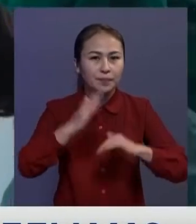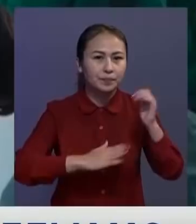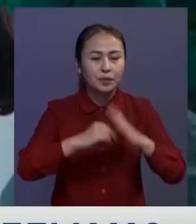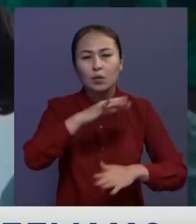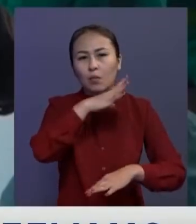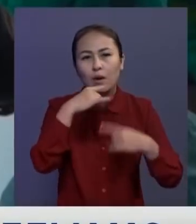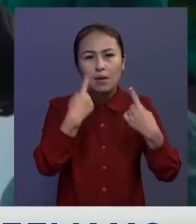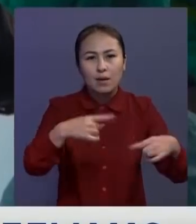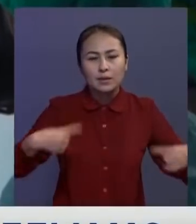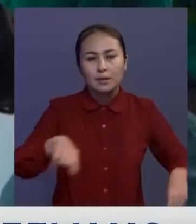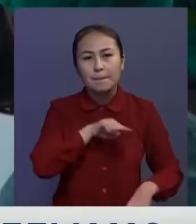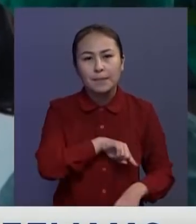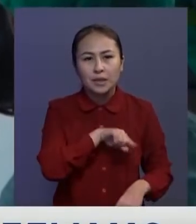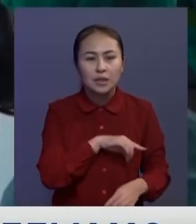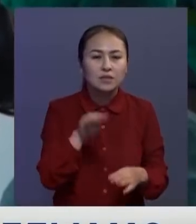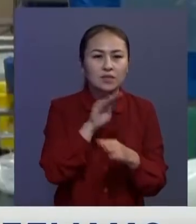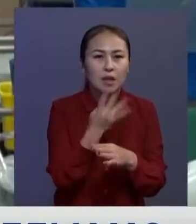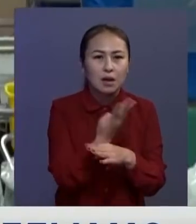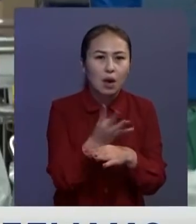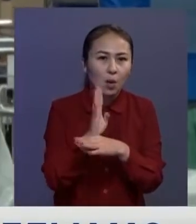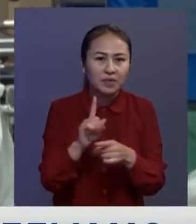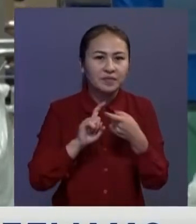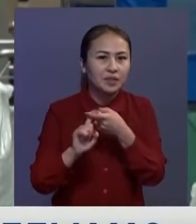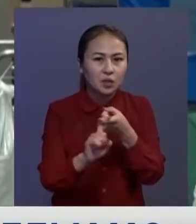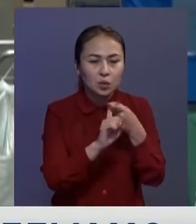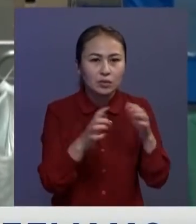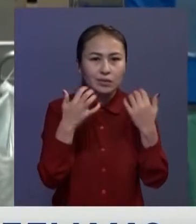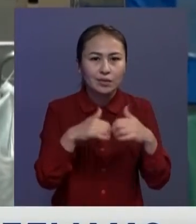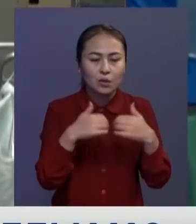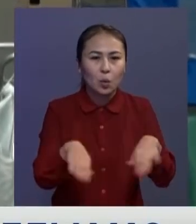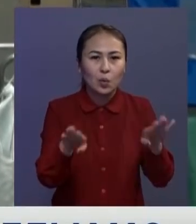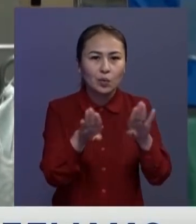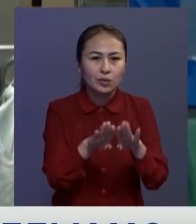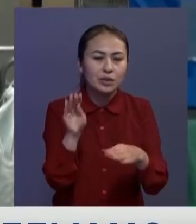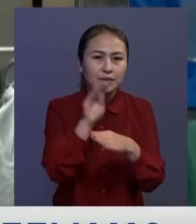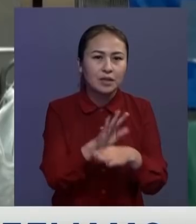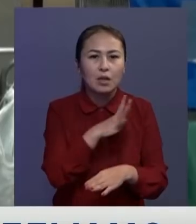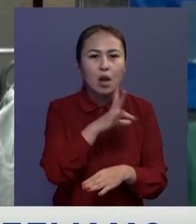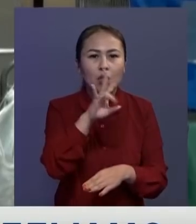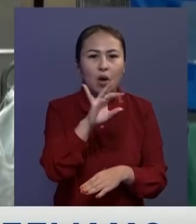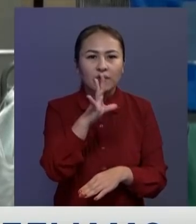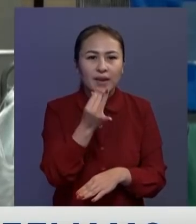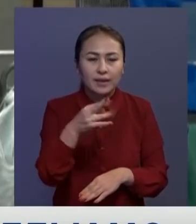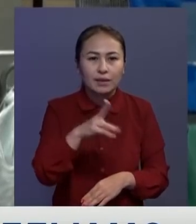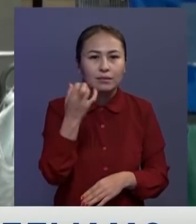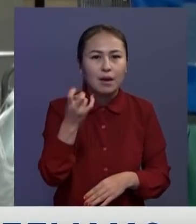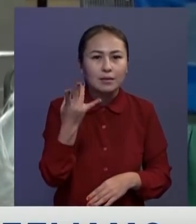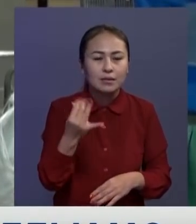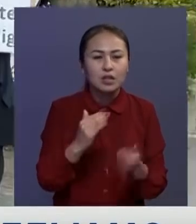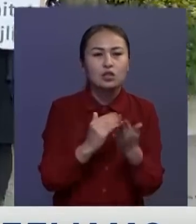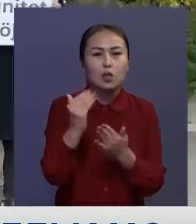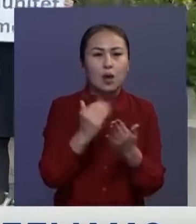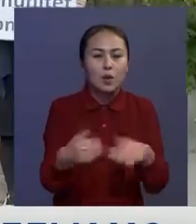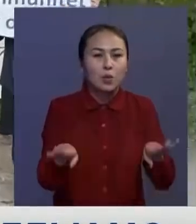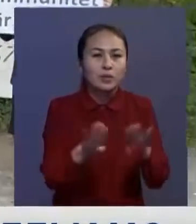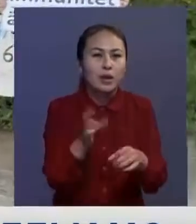сана луан пікір айтылып жатыр. Мәселен, қаролдікте, вирус құрбандарының сана осы Скандинавиядағы Нарвегия және Дания мен салыстырғанды жоғары. Десе